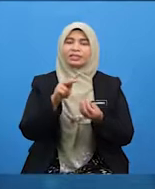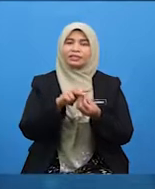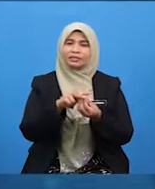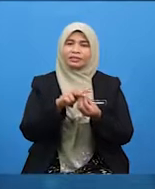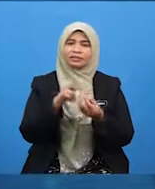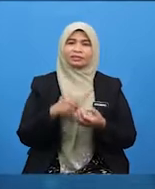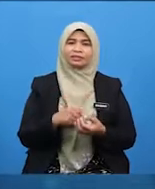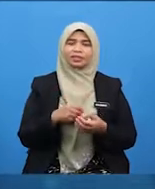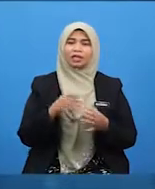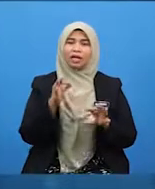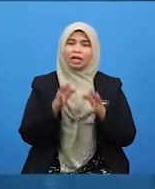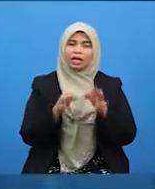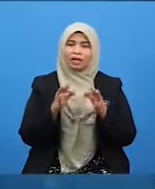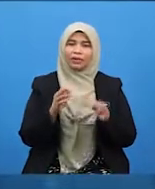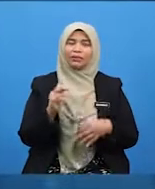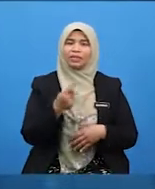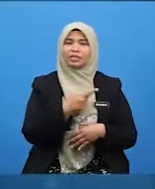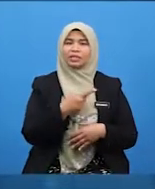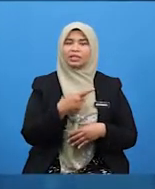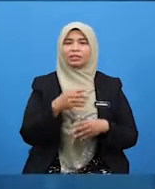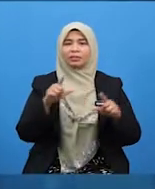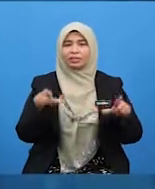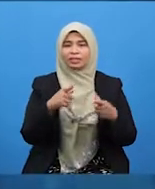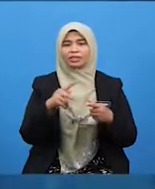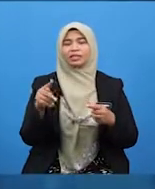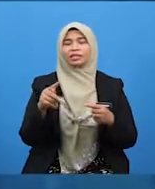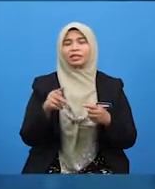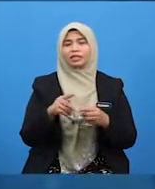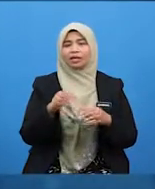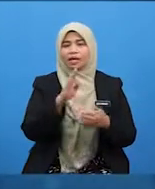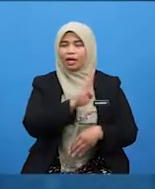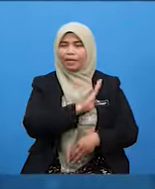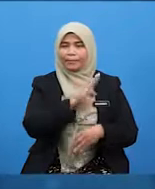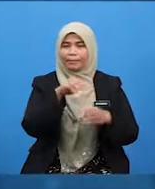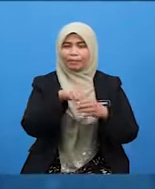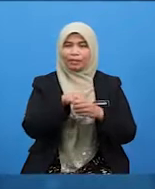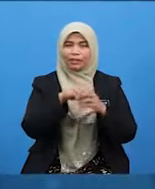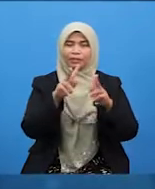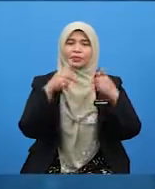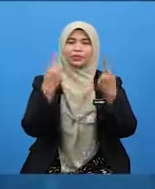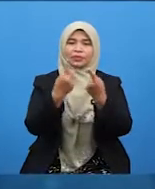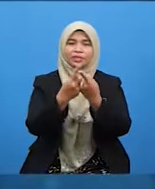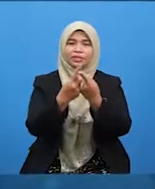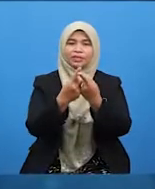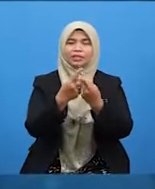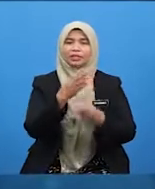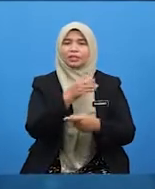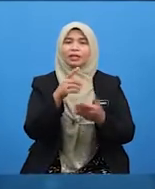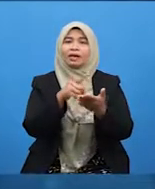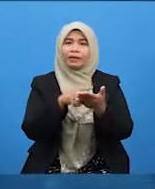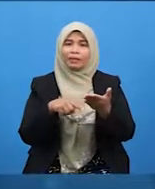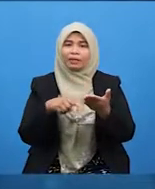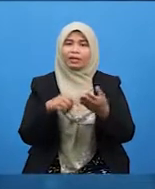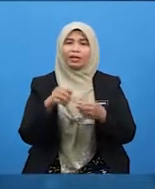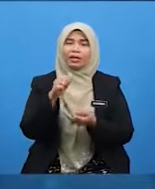sekiranya kita melaksanakan adab dalam keluarga dan apakah